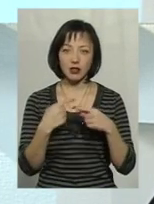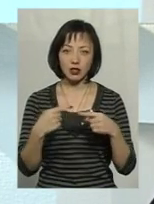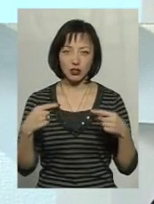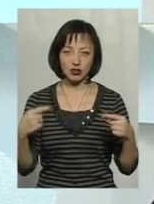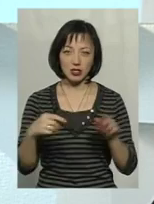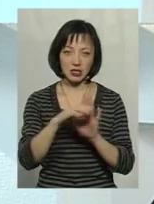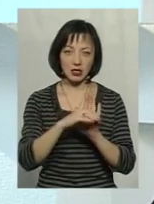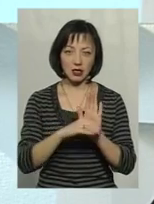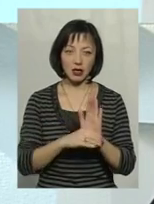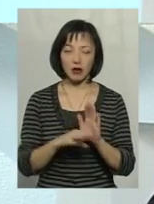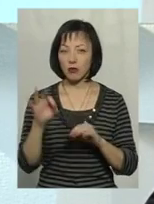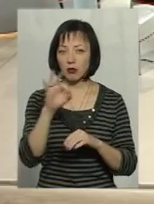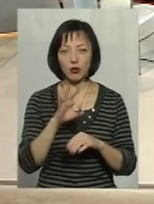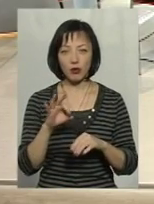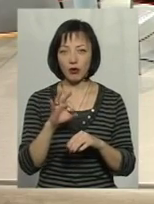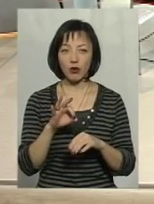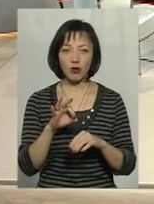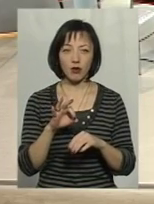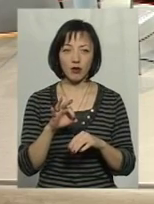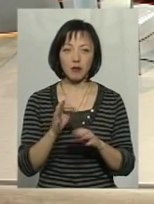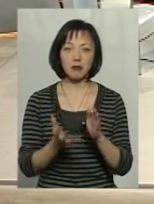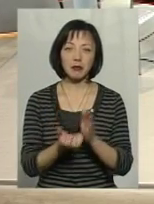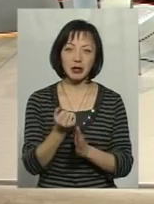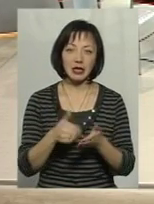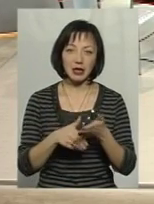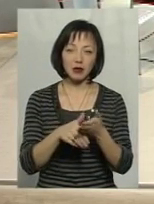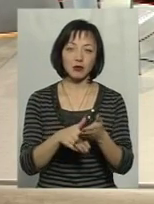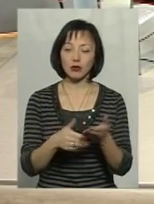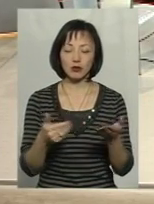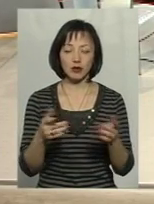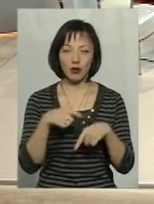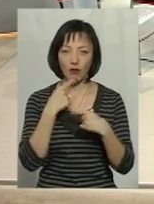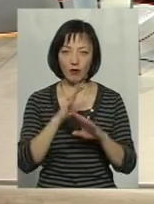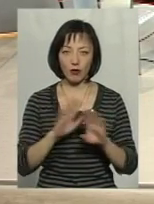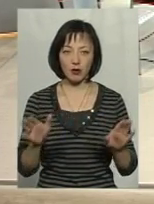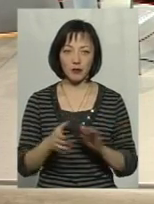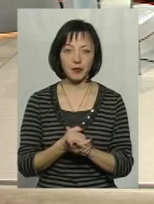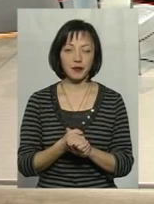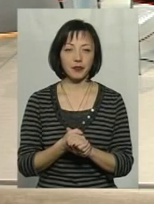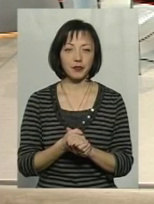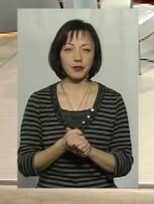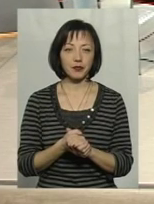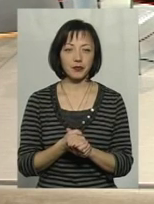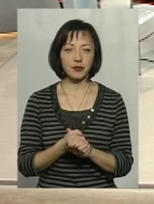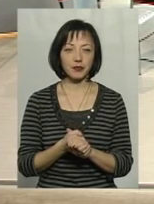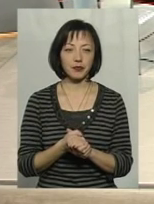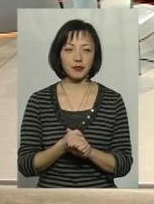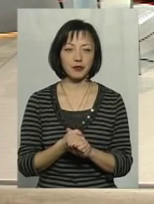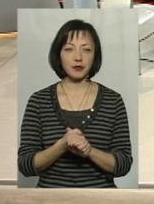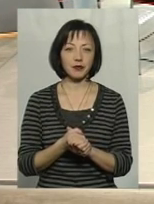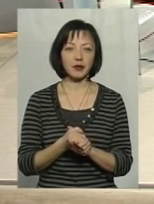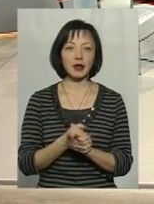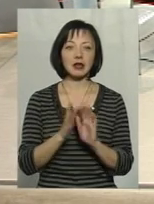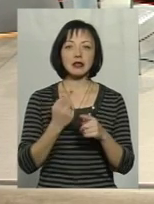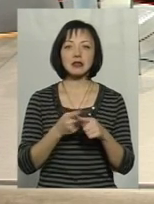захищених статтів. Тут про підтримку, про інвестиційність. Це не говоримо, що все агропромислове, а тільки ведмедицини.